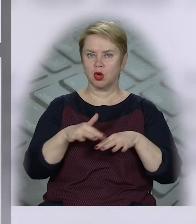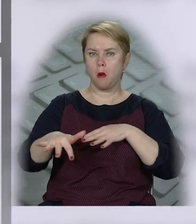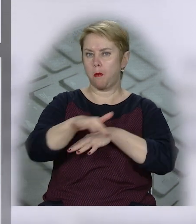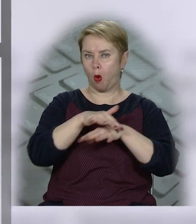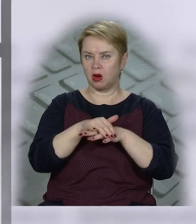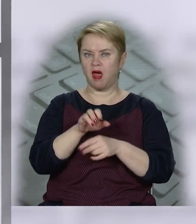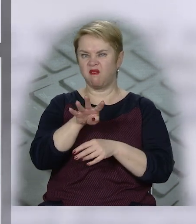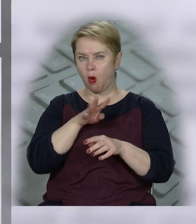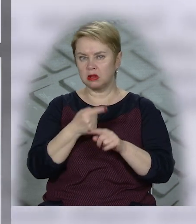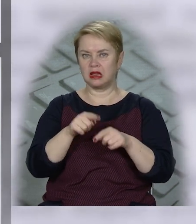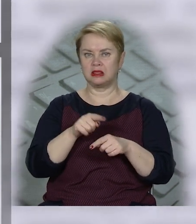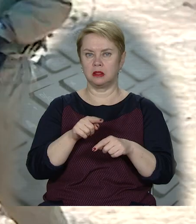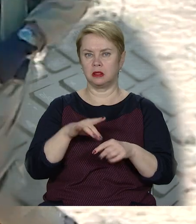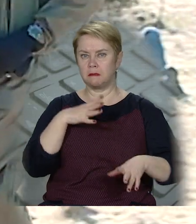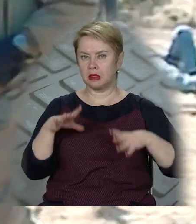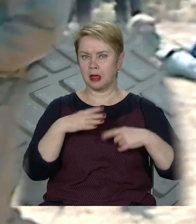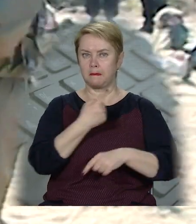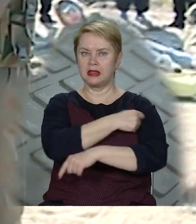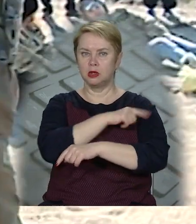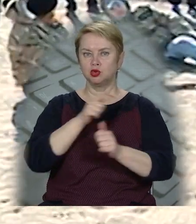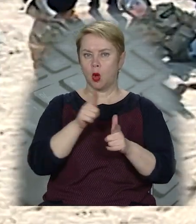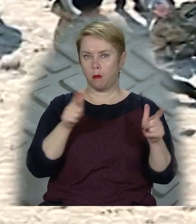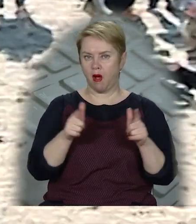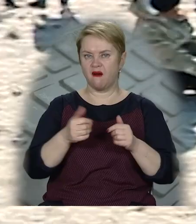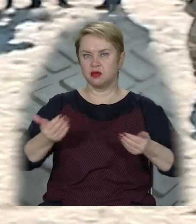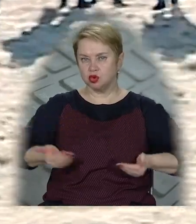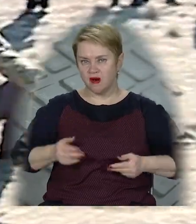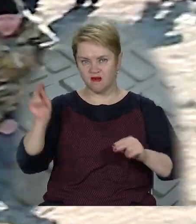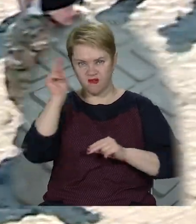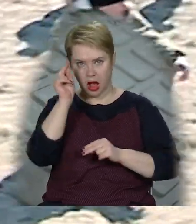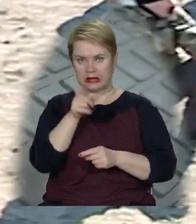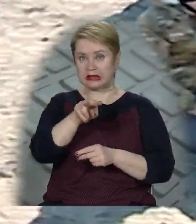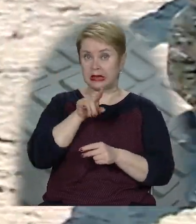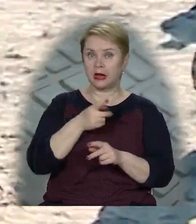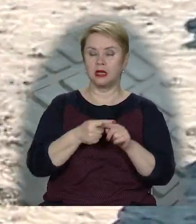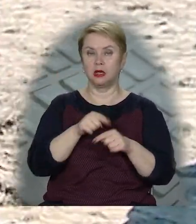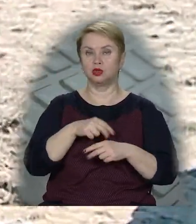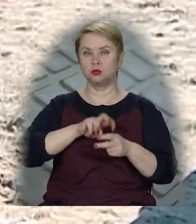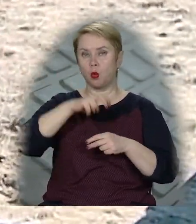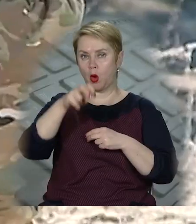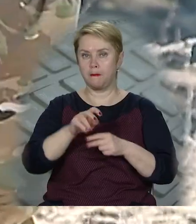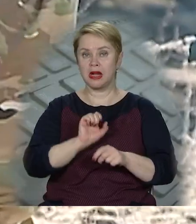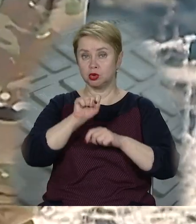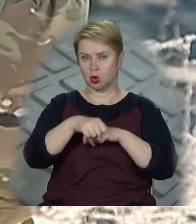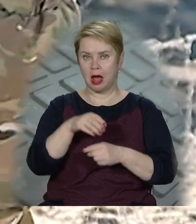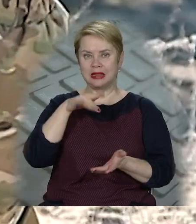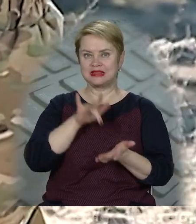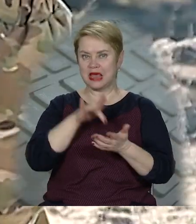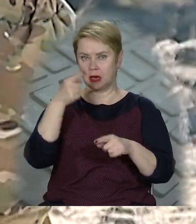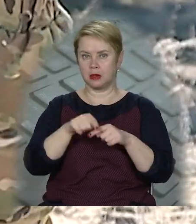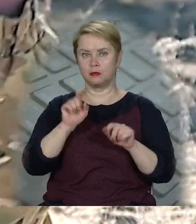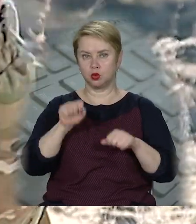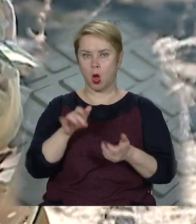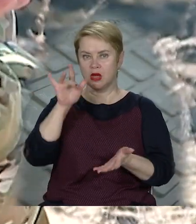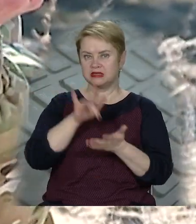полігонів для вогневої, тактичної, медичної підготовки, курсів виживання, тирів та смуги перешкод. Згодом Центр тероборони має